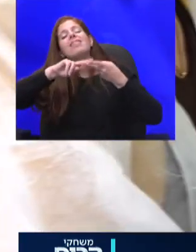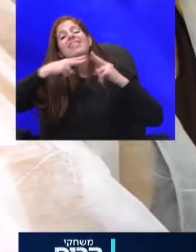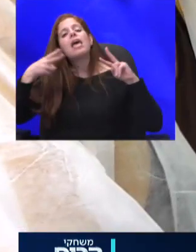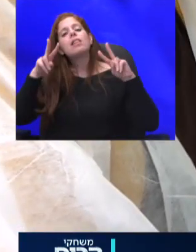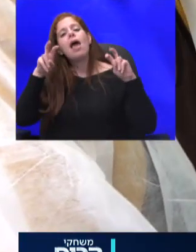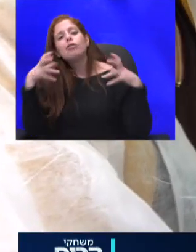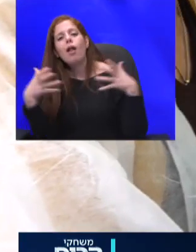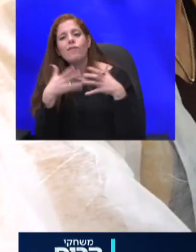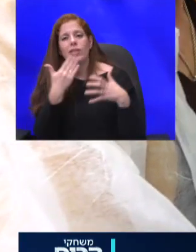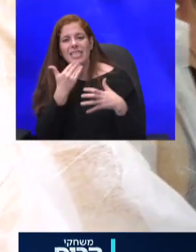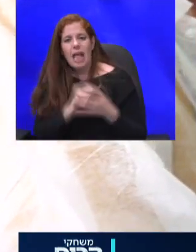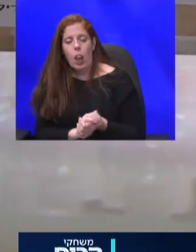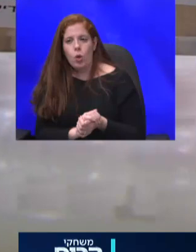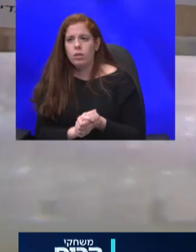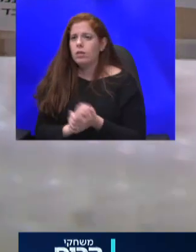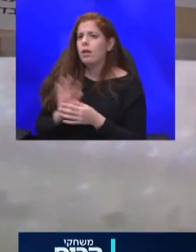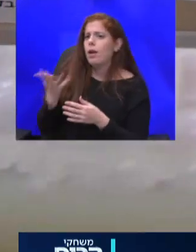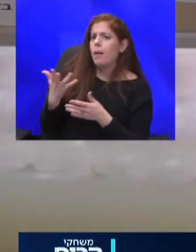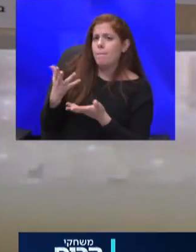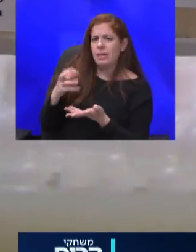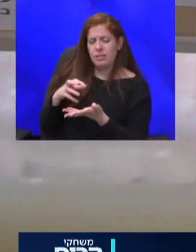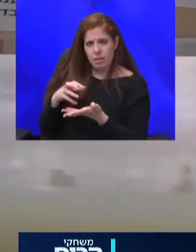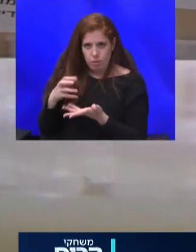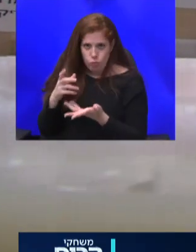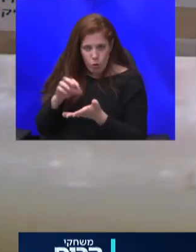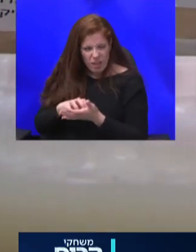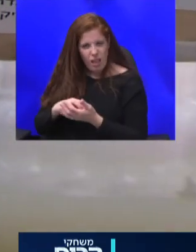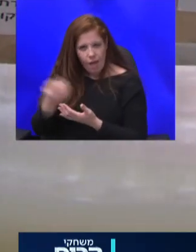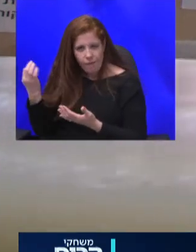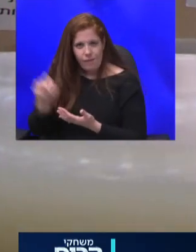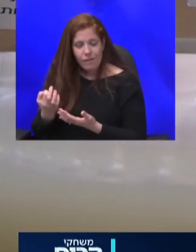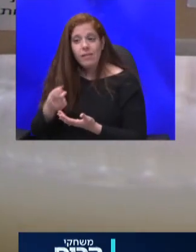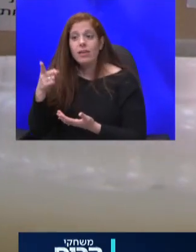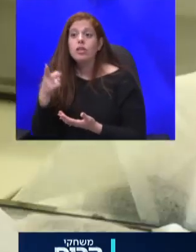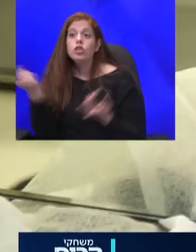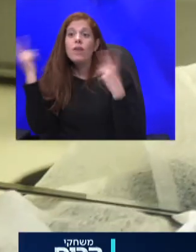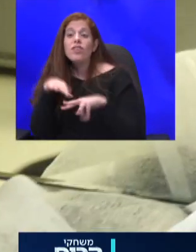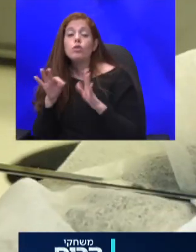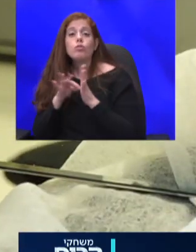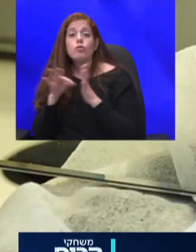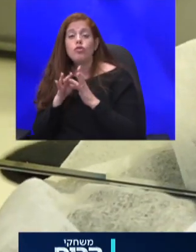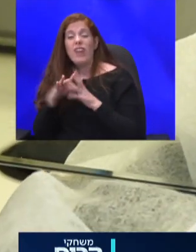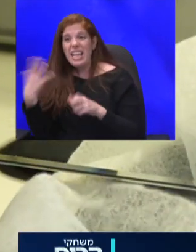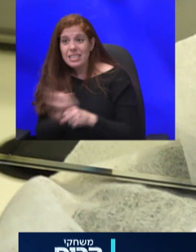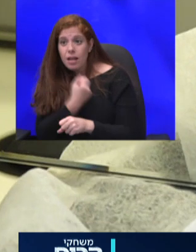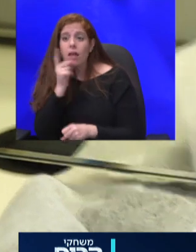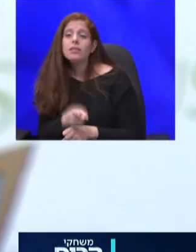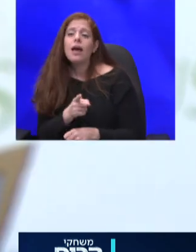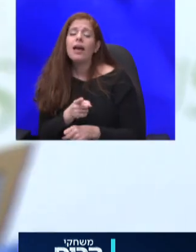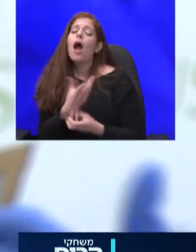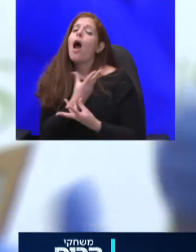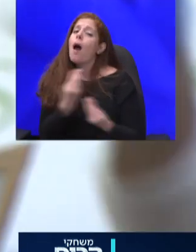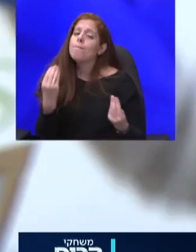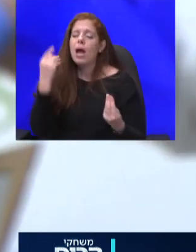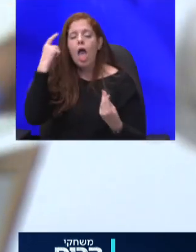יחידת קומנדו שכאן חברה לחפזים שהבינו זה מכבר שבשביל לכבוש יעדים יש צורך בלא מעט חשיבה יצירתית ובעיקר